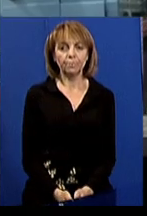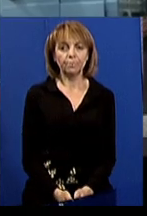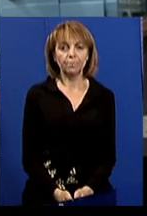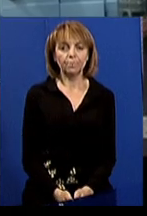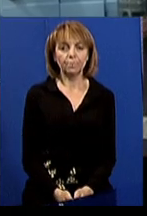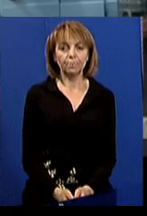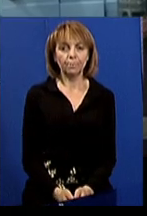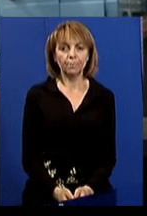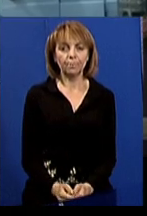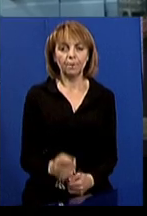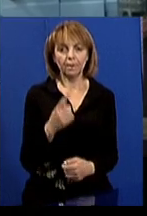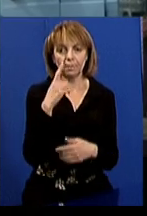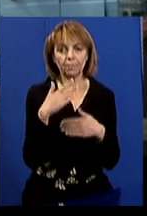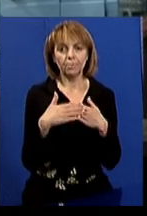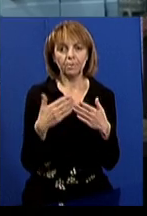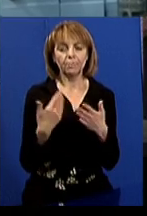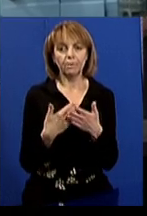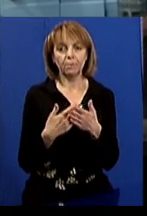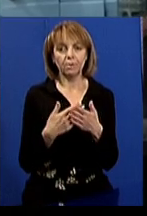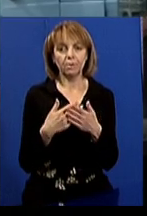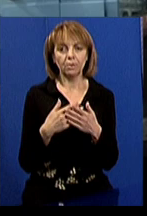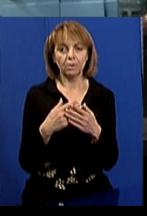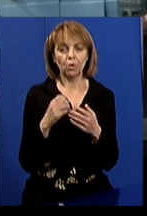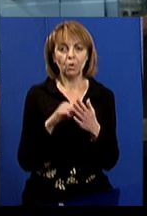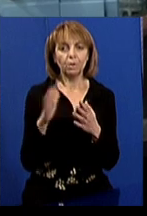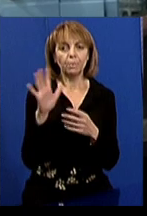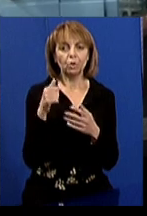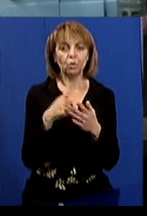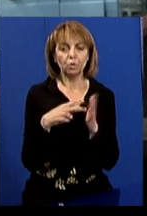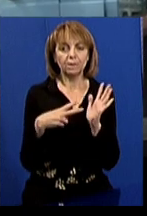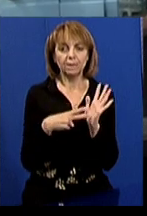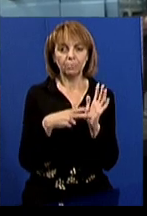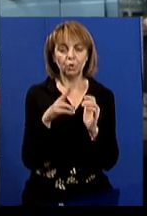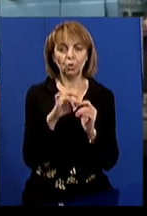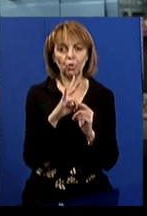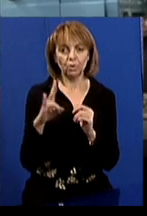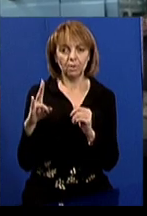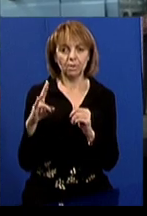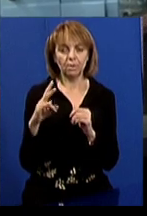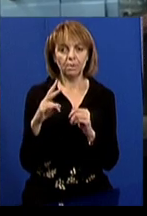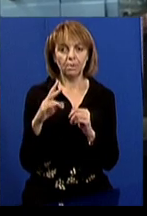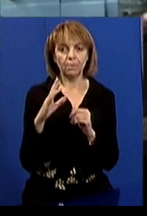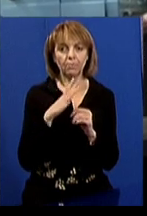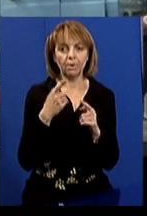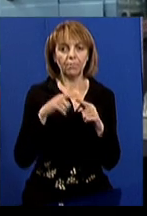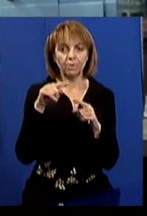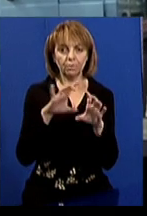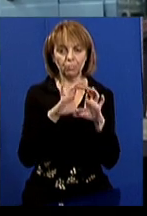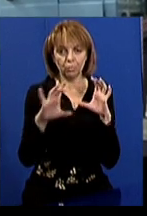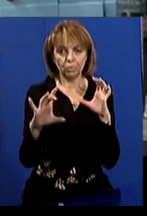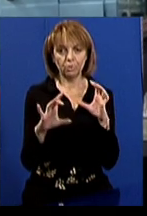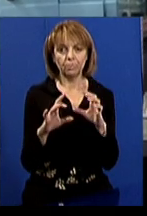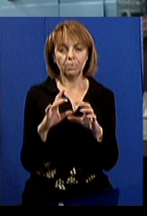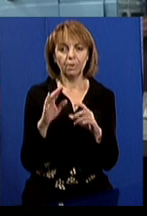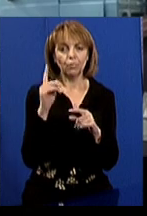Попереднє десь біля п'яти до сім'ї тонн знаходилось в цьому оцікці. В тому